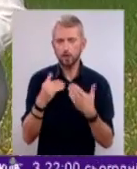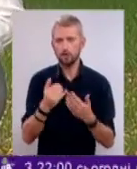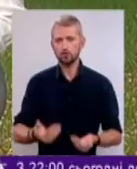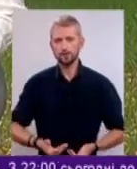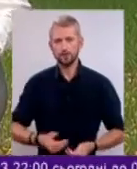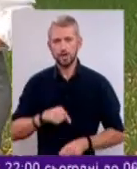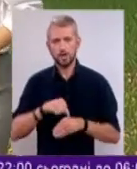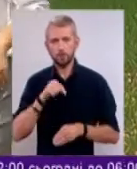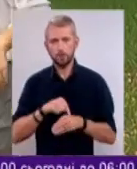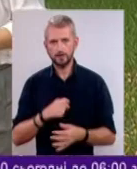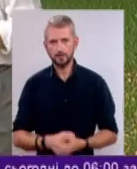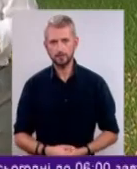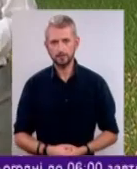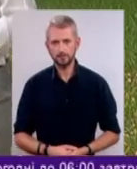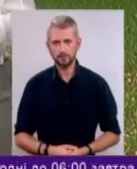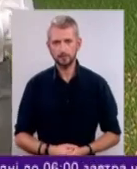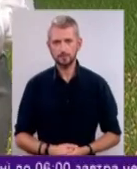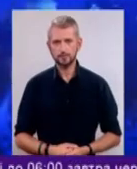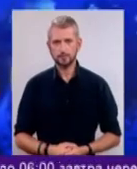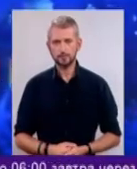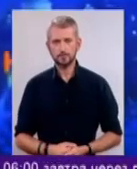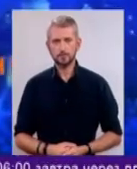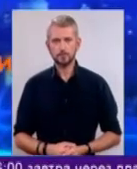Ксенія Лущик, Олексій Копка, телеканал Київ.